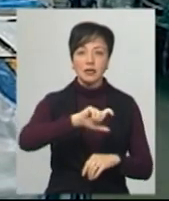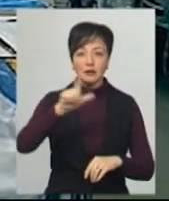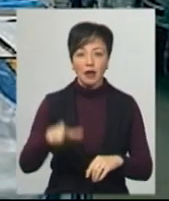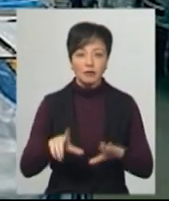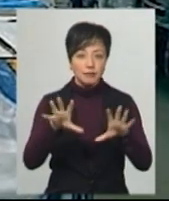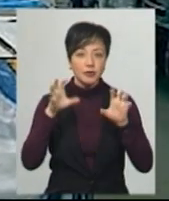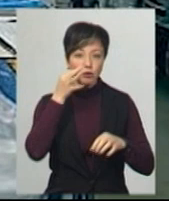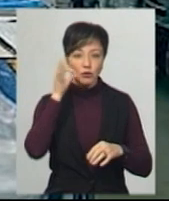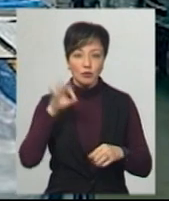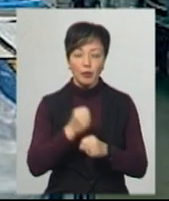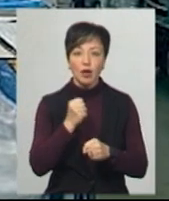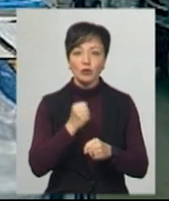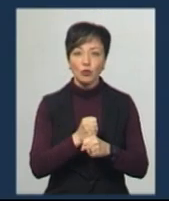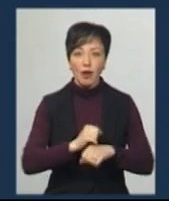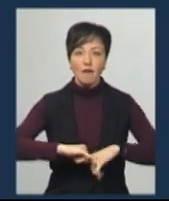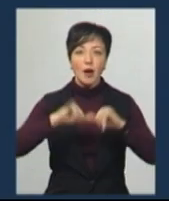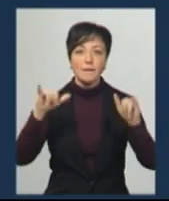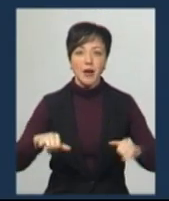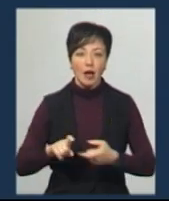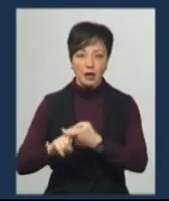колег, які працюють в пік епідемії.